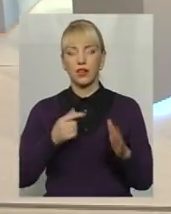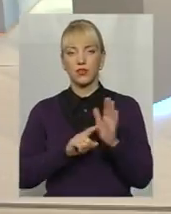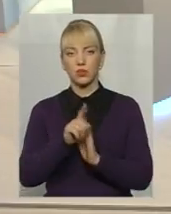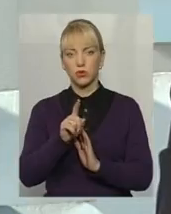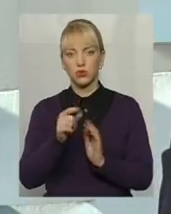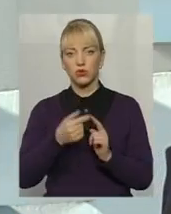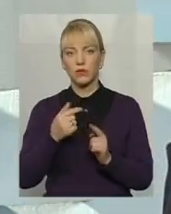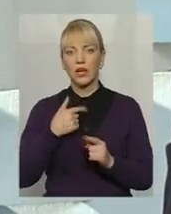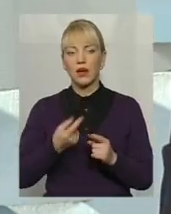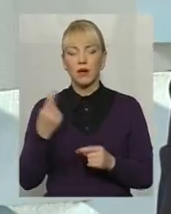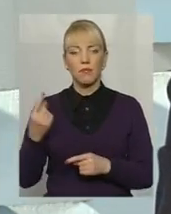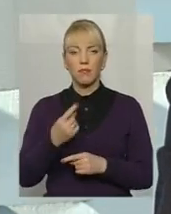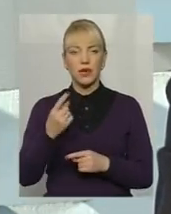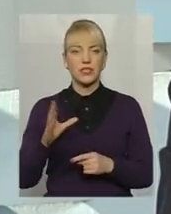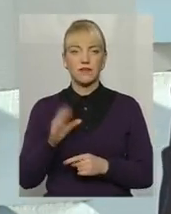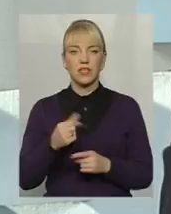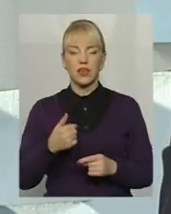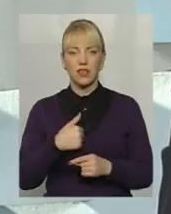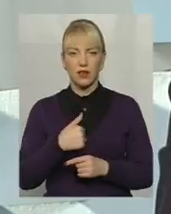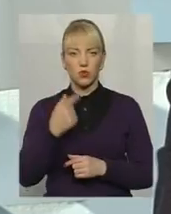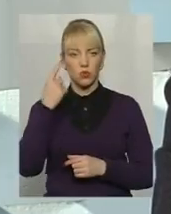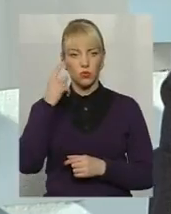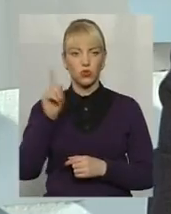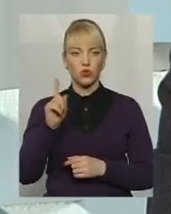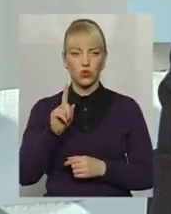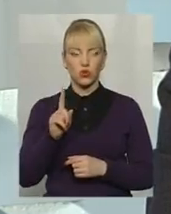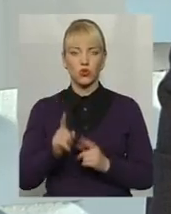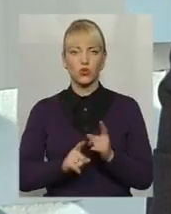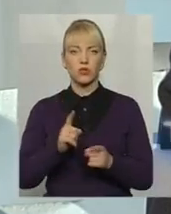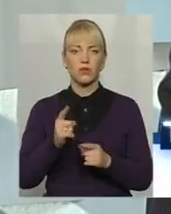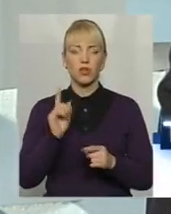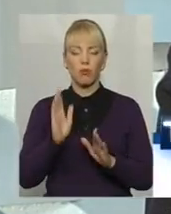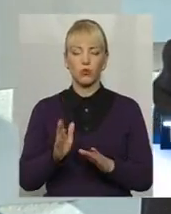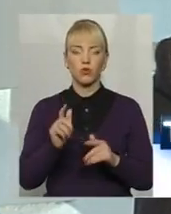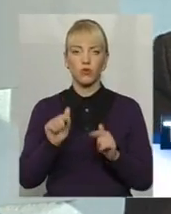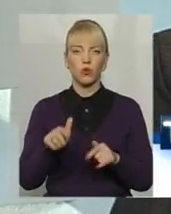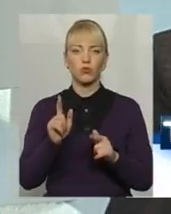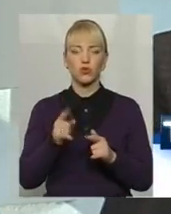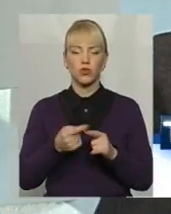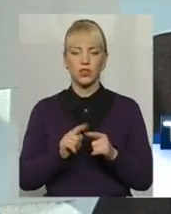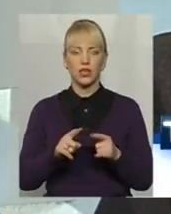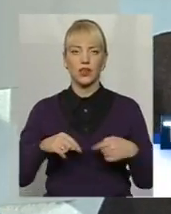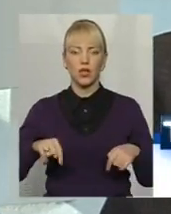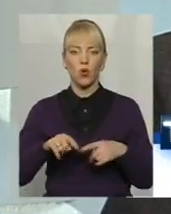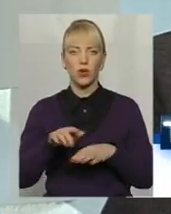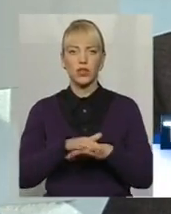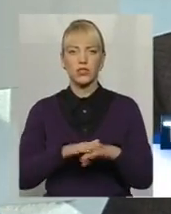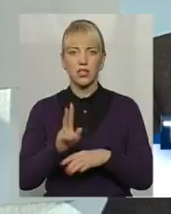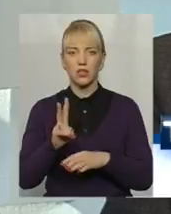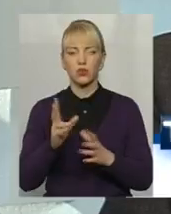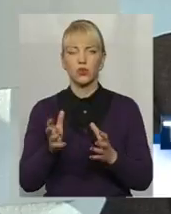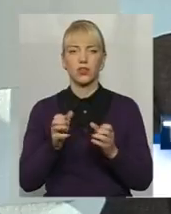Перш за все, я думаю, що зміни будуть якраз в тому, що ті категорії населення, які